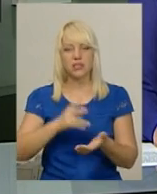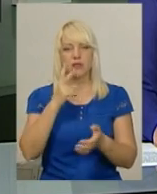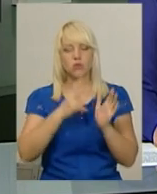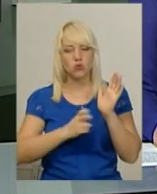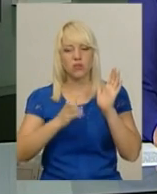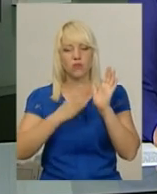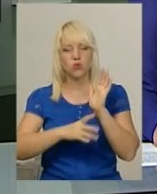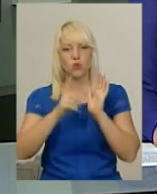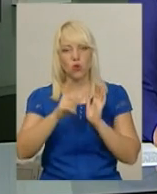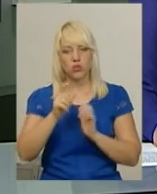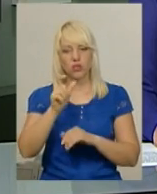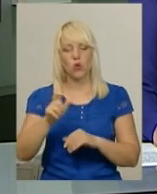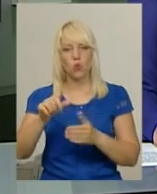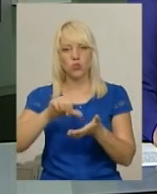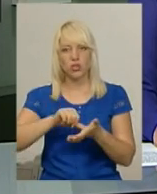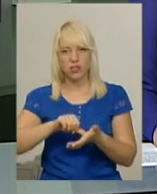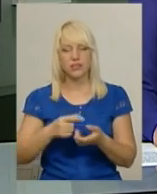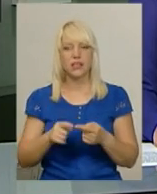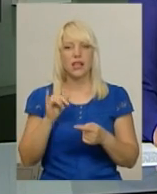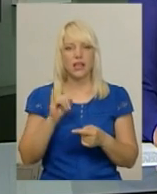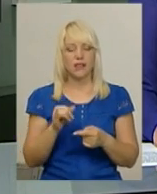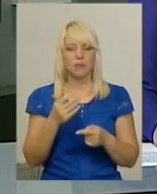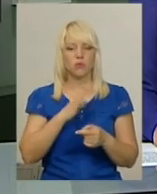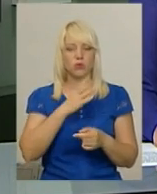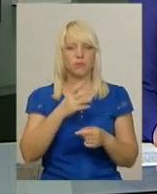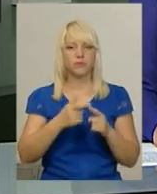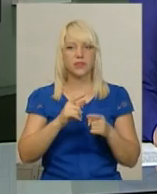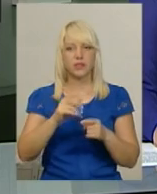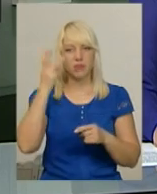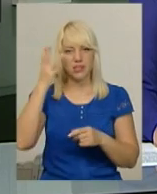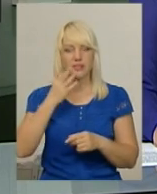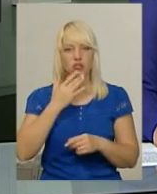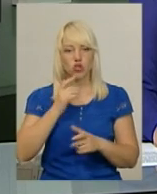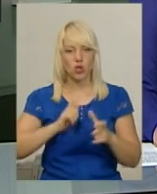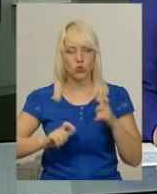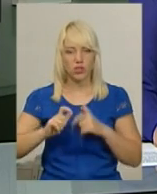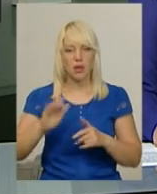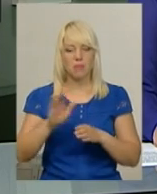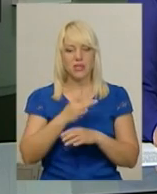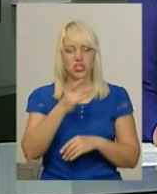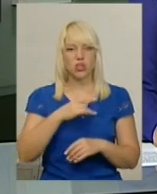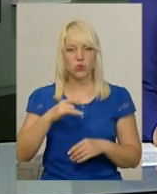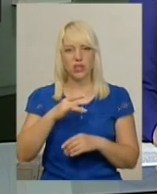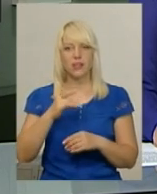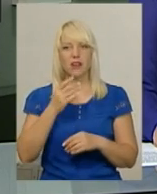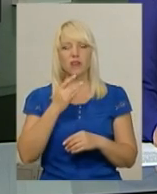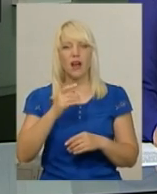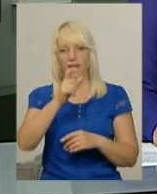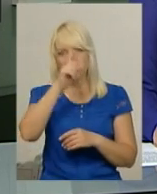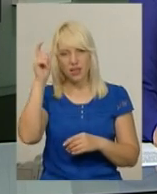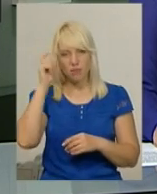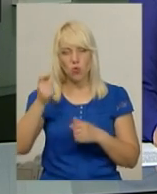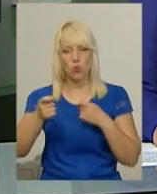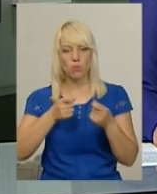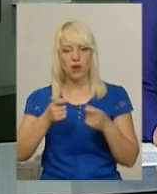В області діяли три пункти тестування – у Хмельницькому національному університеті, Межрегіональній академії управління персоналом та